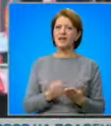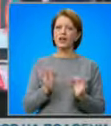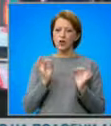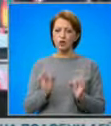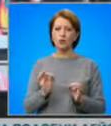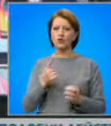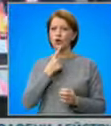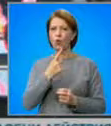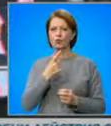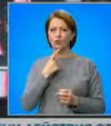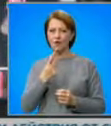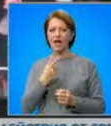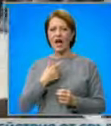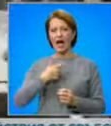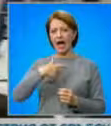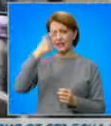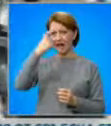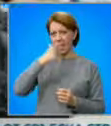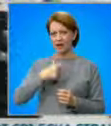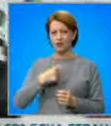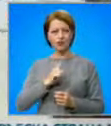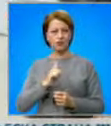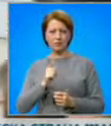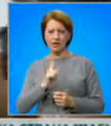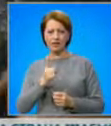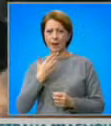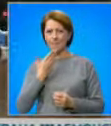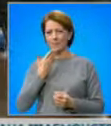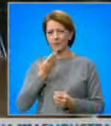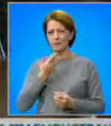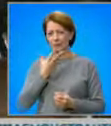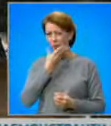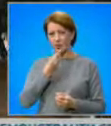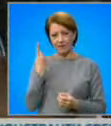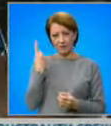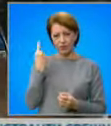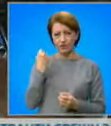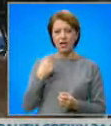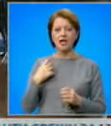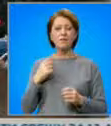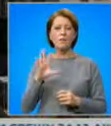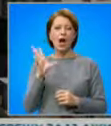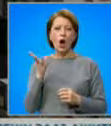Аз лично с Кирил не се познавам от вчера. Имали сме доста общи пресечни точки. От